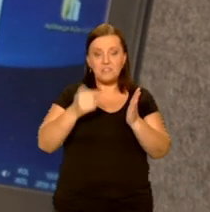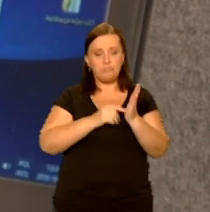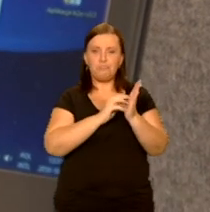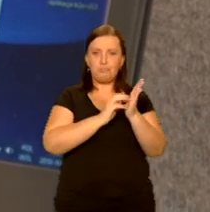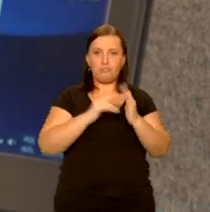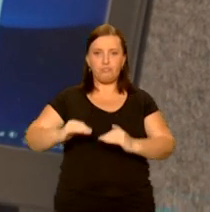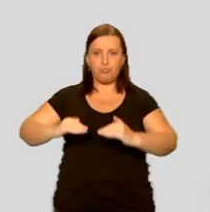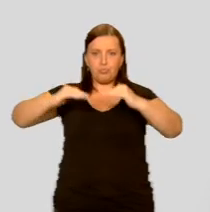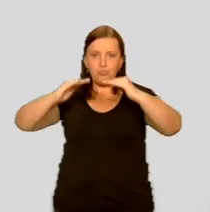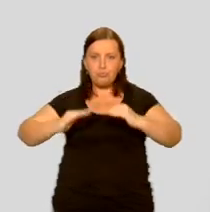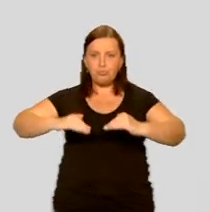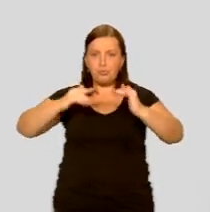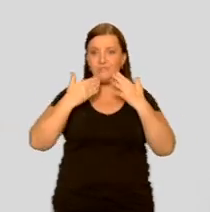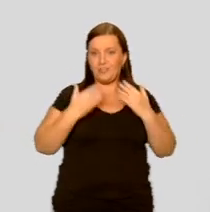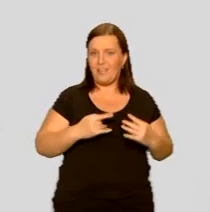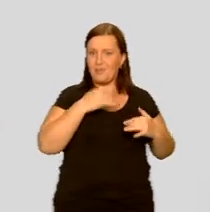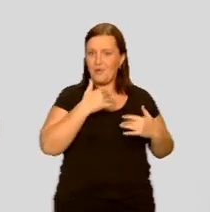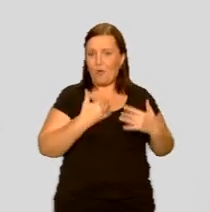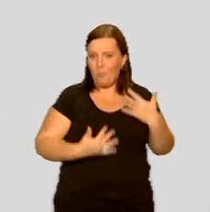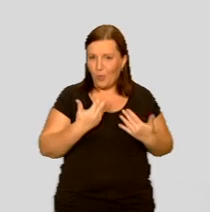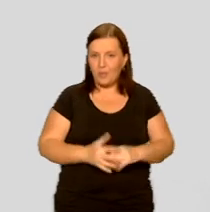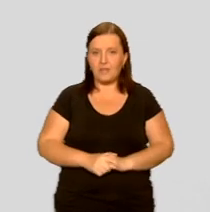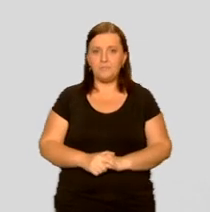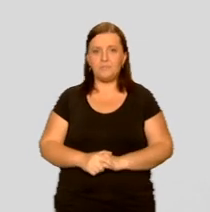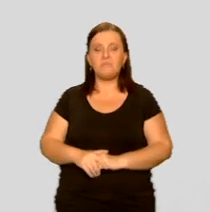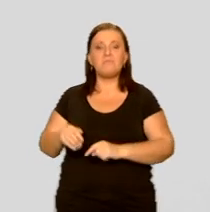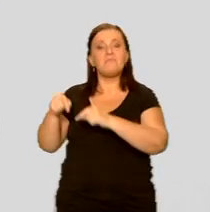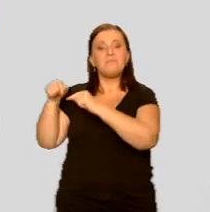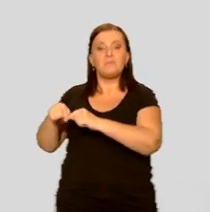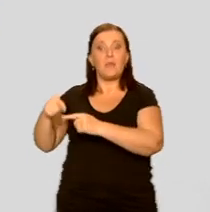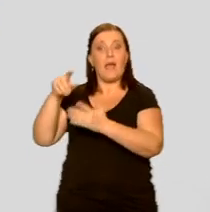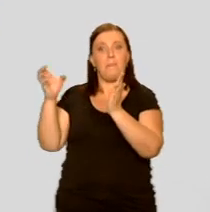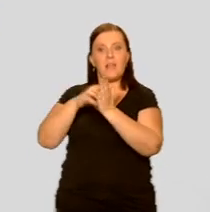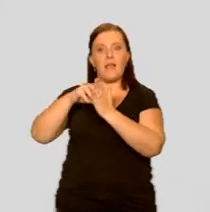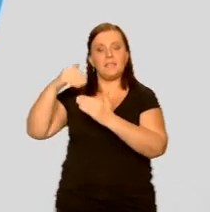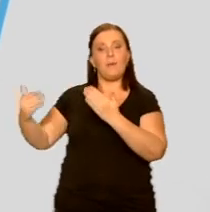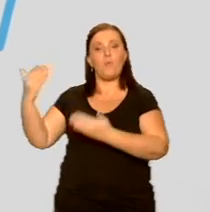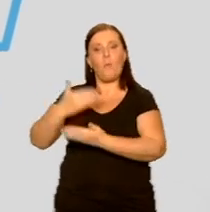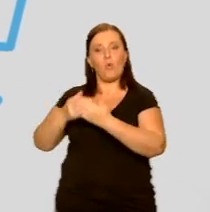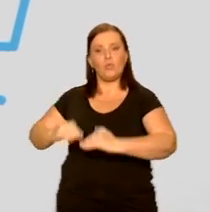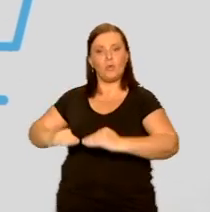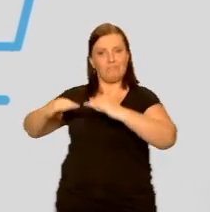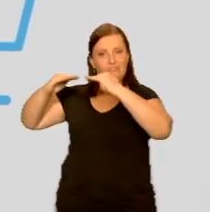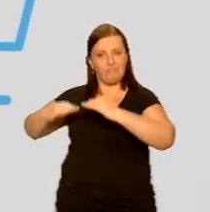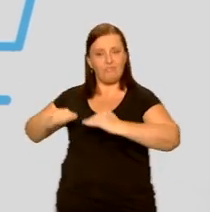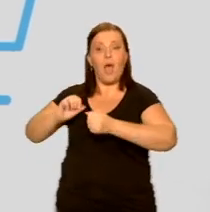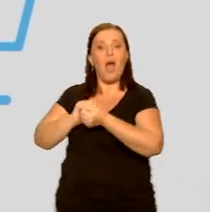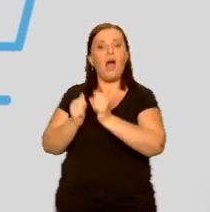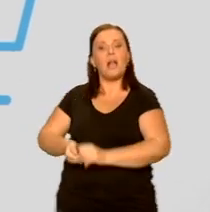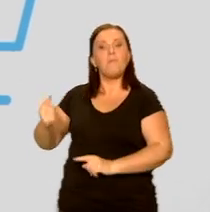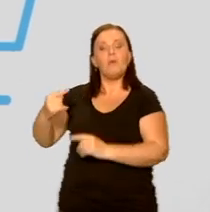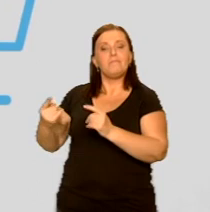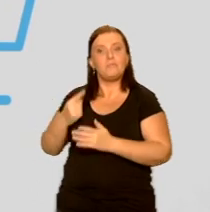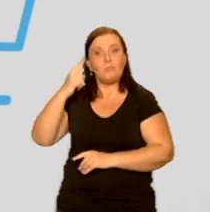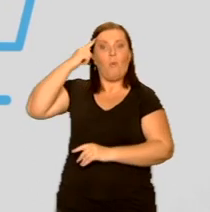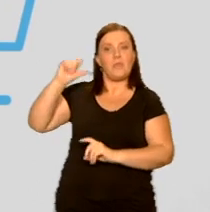biurka za pomocą komputera. Proponuje odpowiednią wysokość blatu, czy przypomina o konieczności zmiany pozycji w trakcie